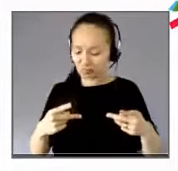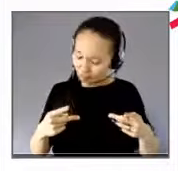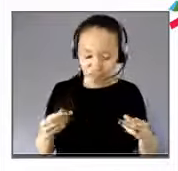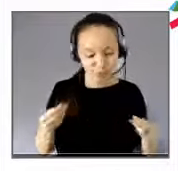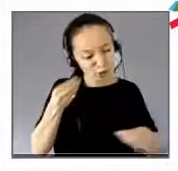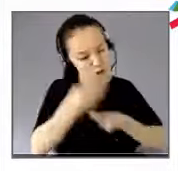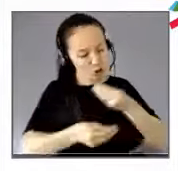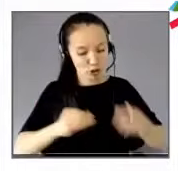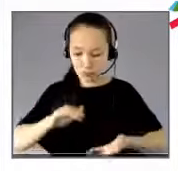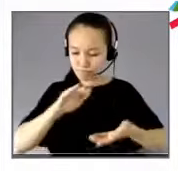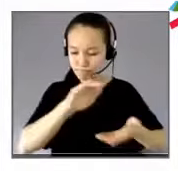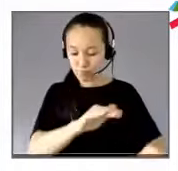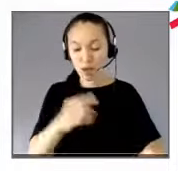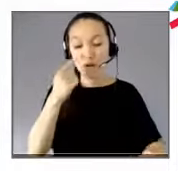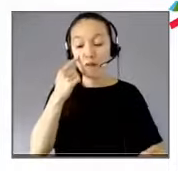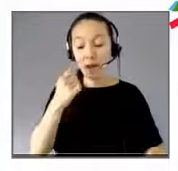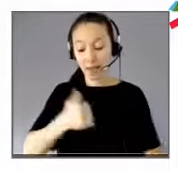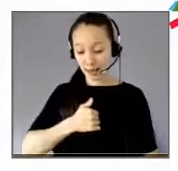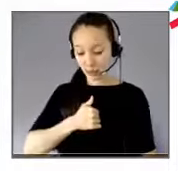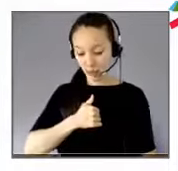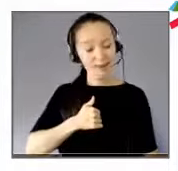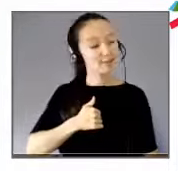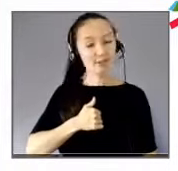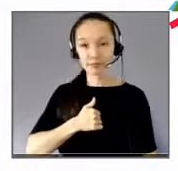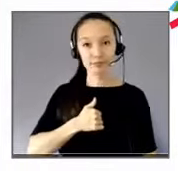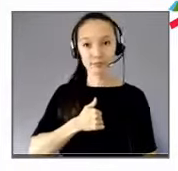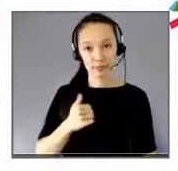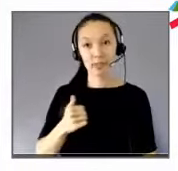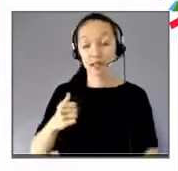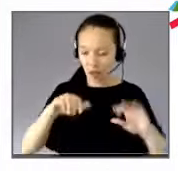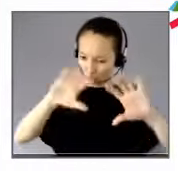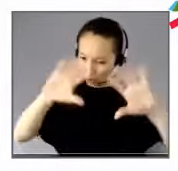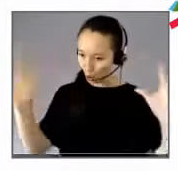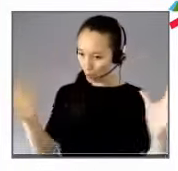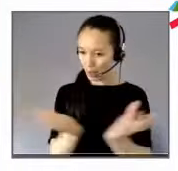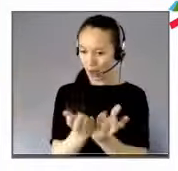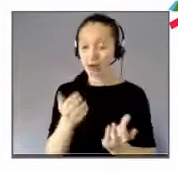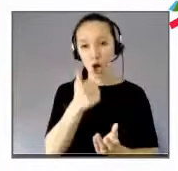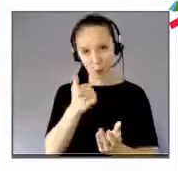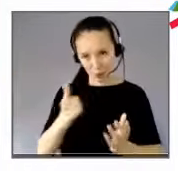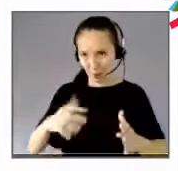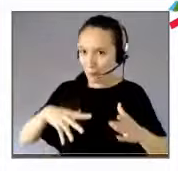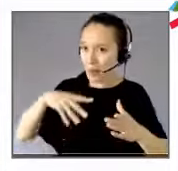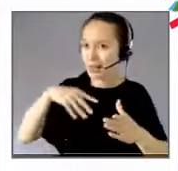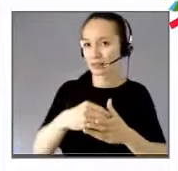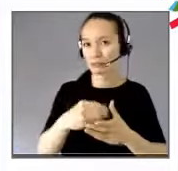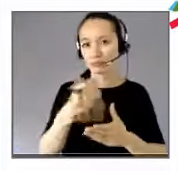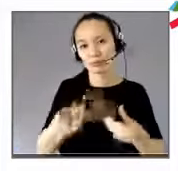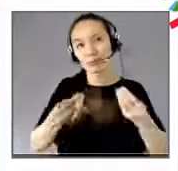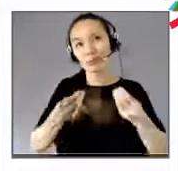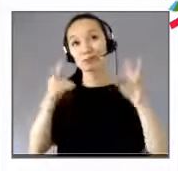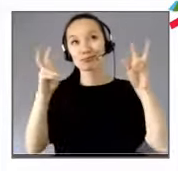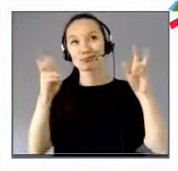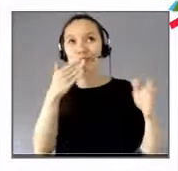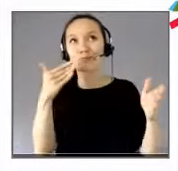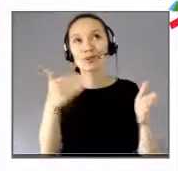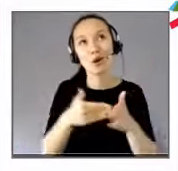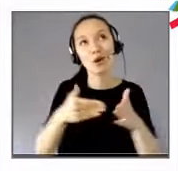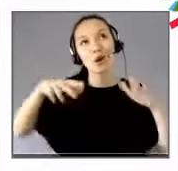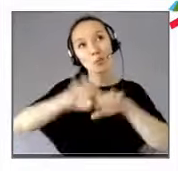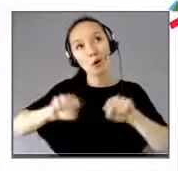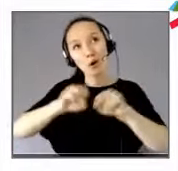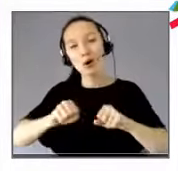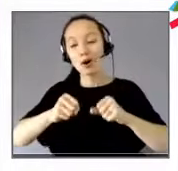le global, je suis sûre qu'effectivement, elles contribuent à une meilleure, alors je ne pas si on doit dire productivité, mais en tout cas,